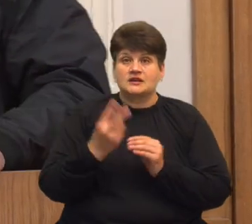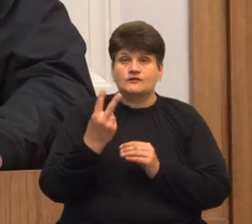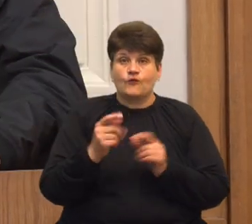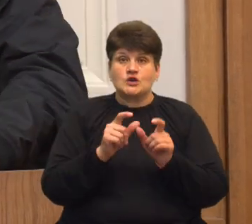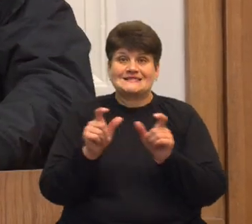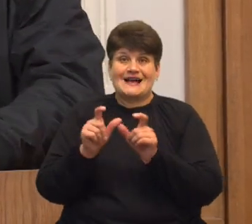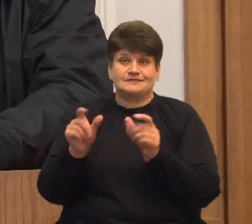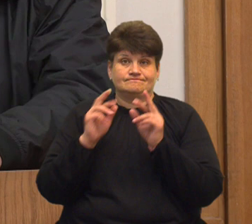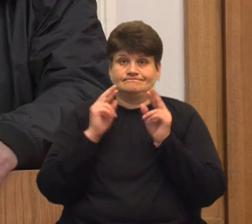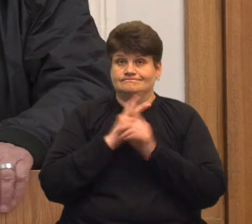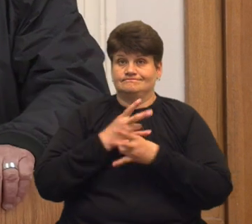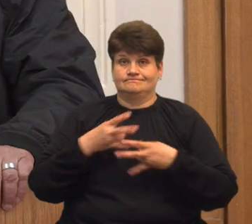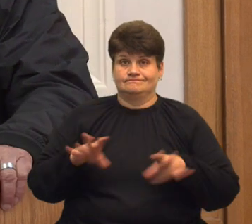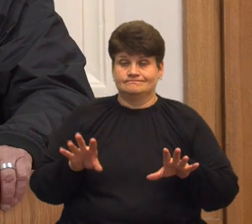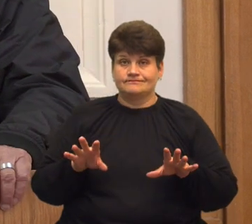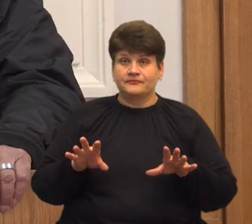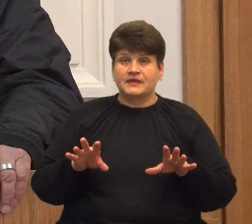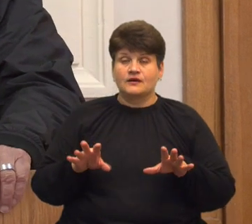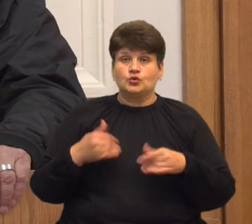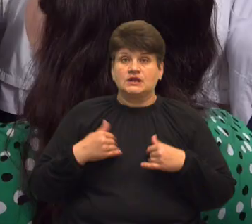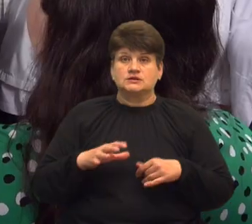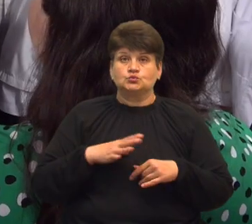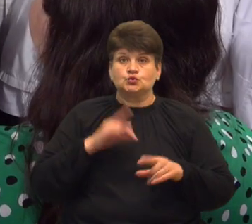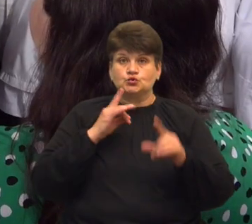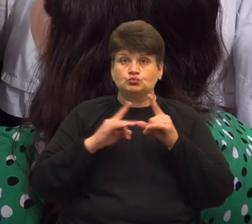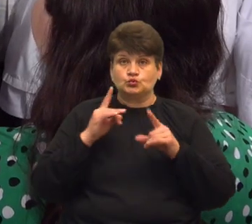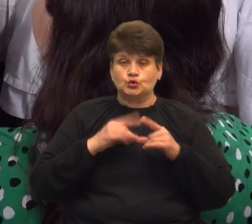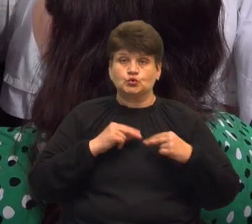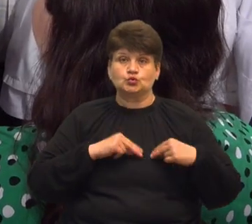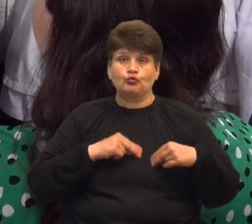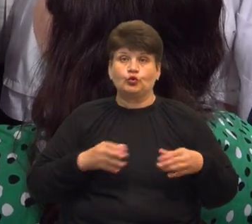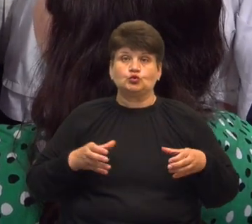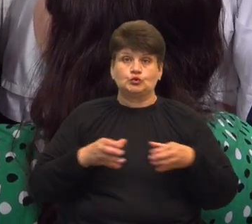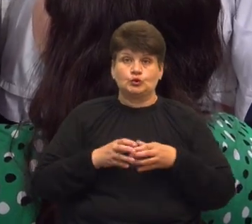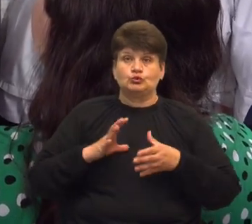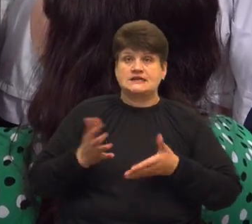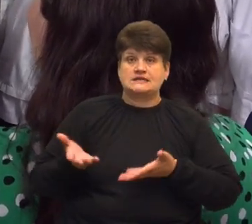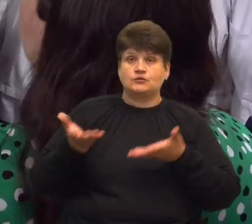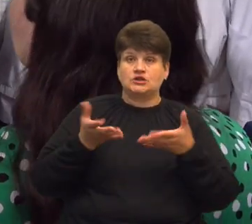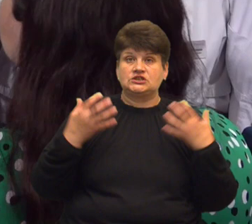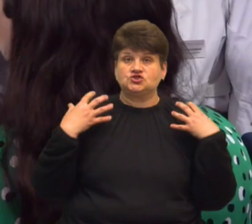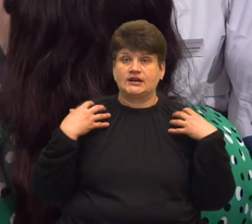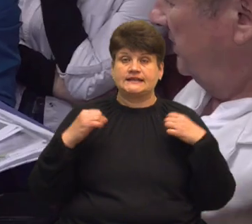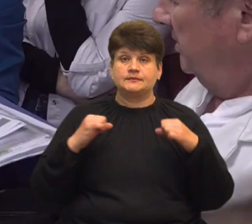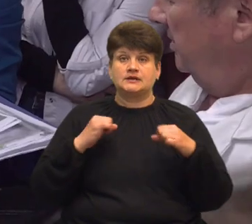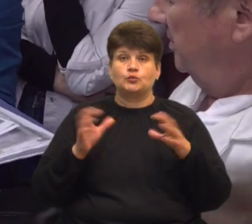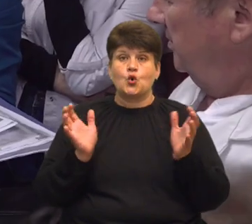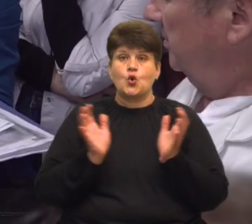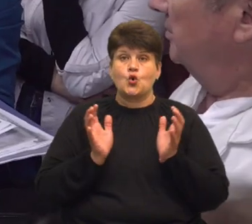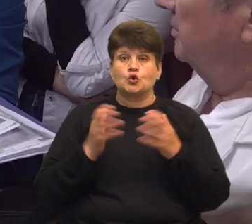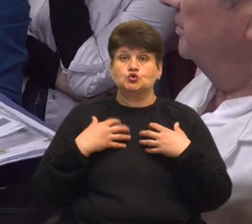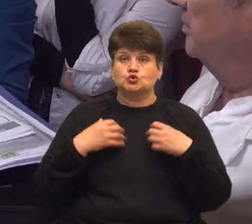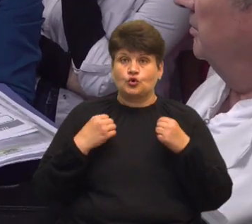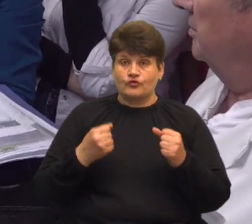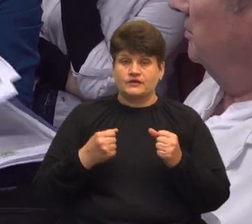відбулися збори трудового колективу, на який була запрошена начальник департаменту охорони здоров'я, яка